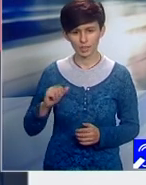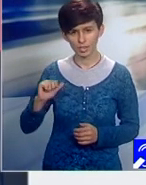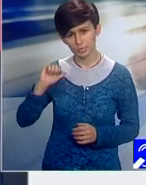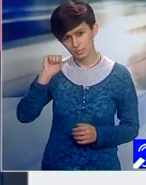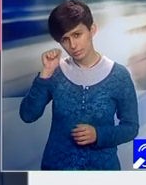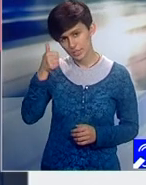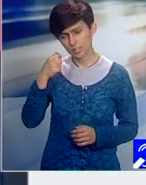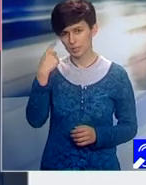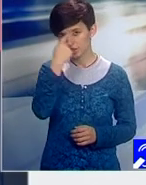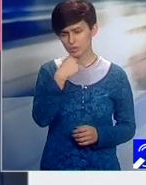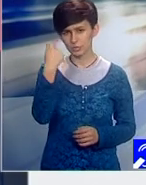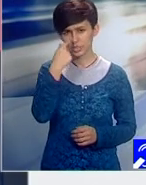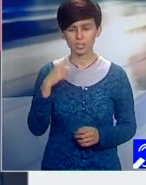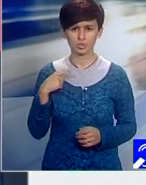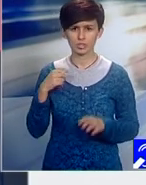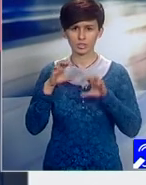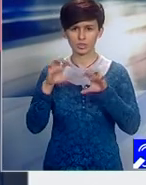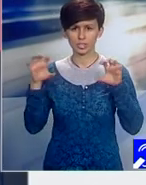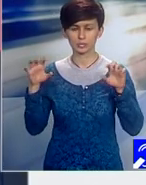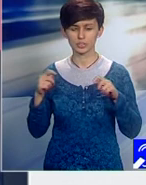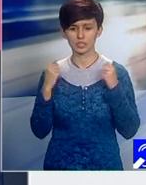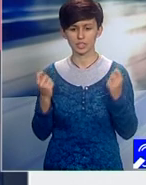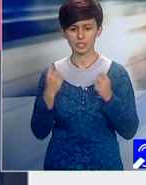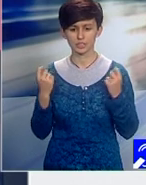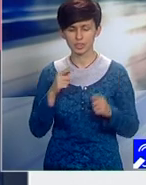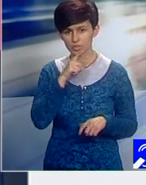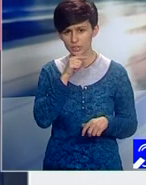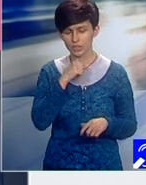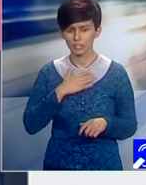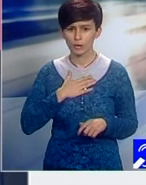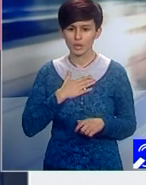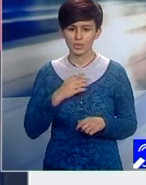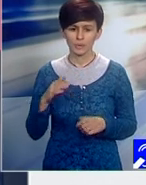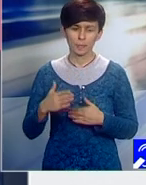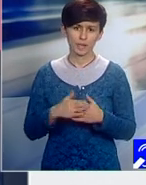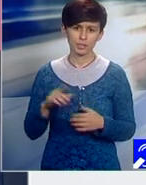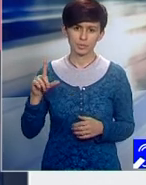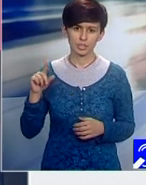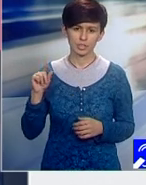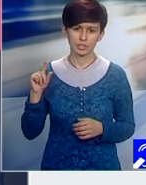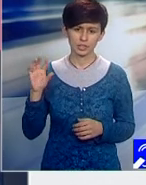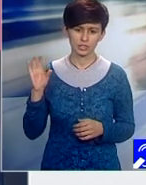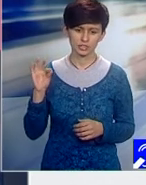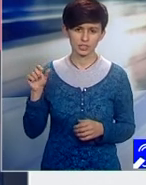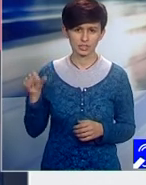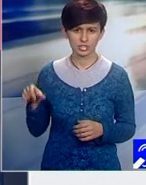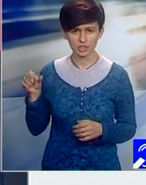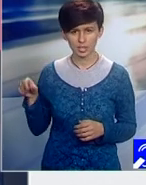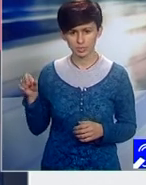desfășura componenta de expoziție a festivalului unde vom avea în jur de 50 de expozanți care vin cu